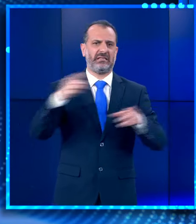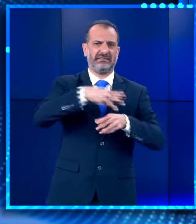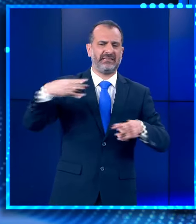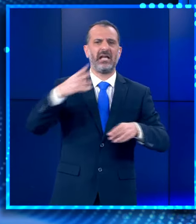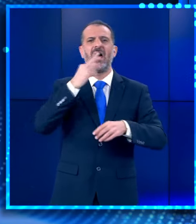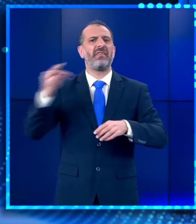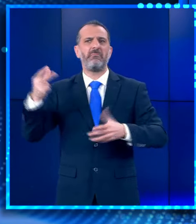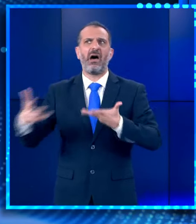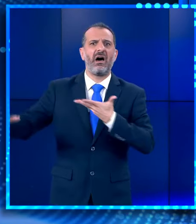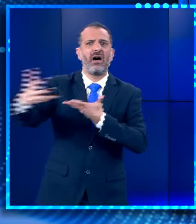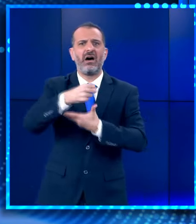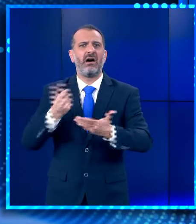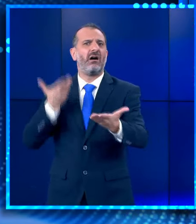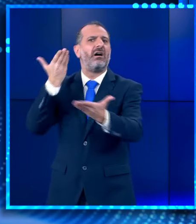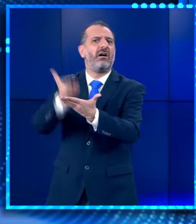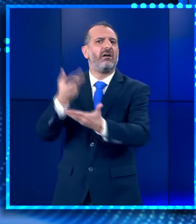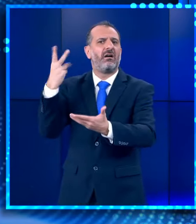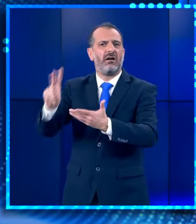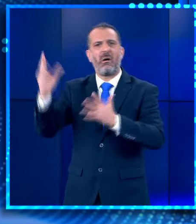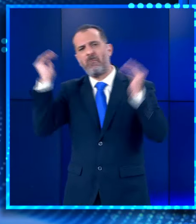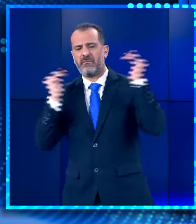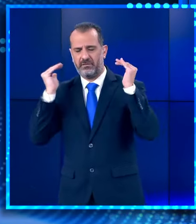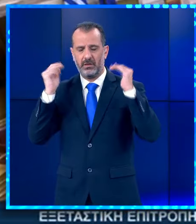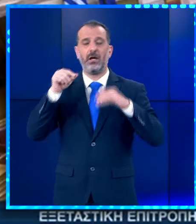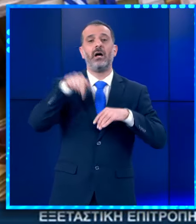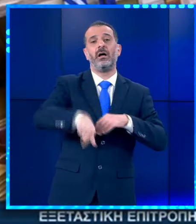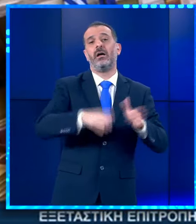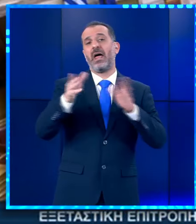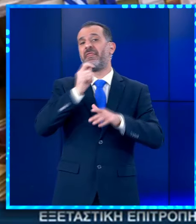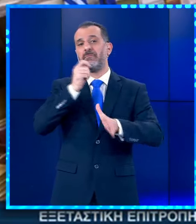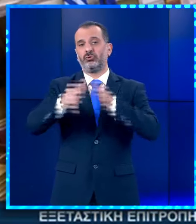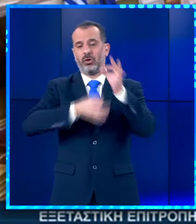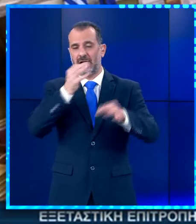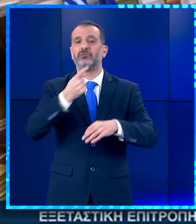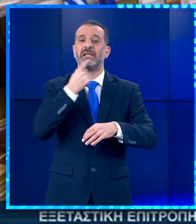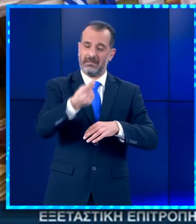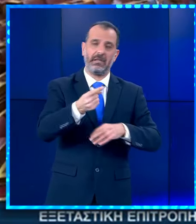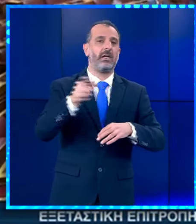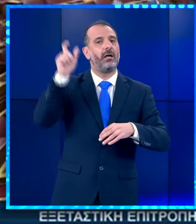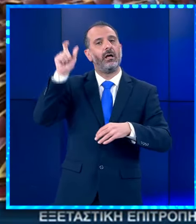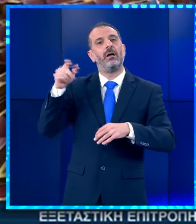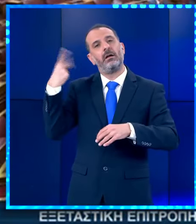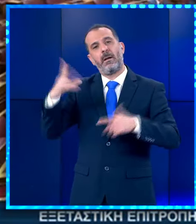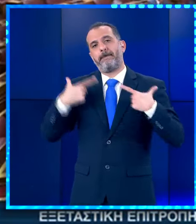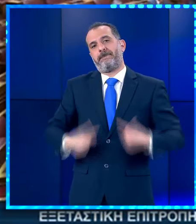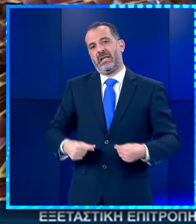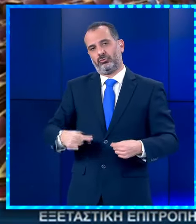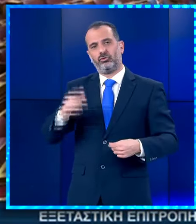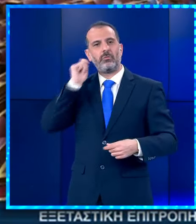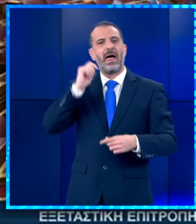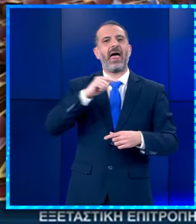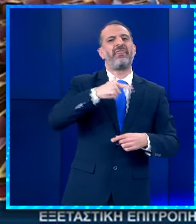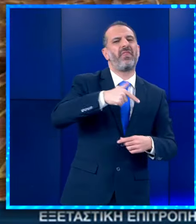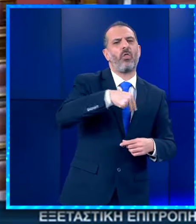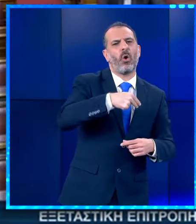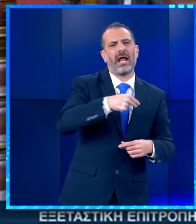Ράνια κύριε και κύριε. Από μια κλωστή, λοιπόν, κρέμεται η θέση της αξιωματικής αντιπολίτευσης για τον ΣΥΡΙΖΑ. Η Θεοδόρα Τσάγκρη αναμένεται να είναι και ο καταλήτης